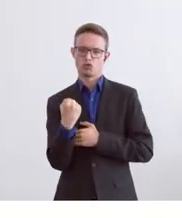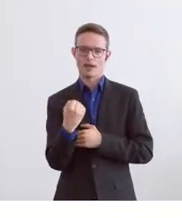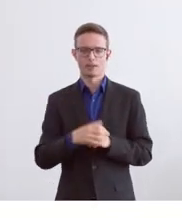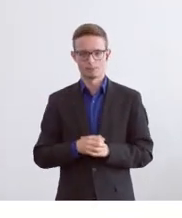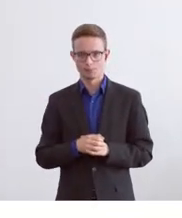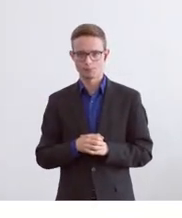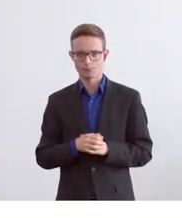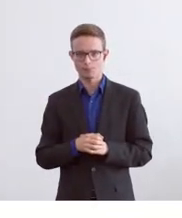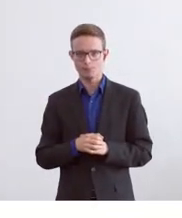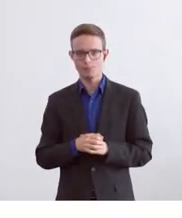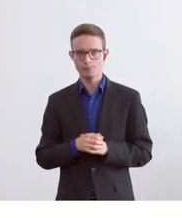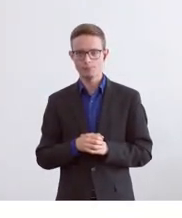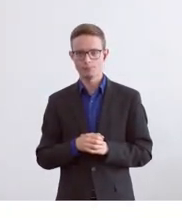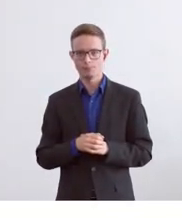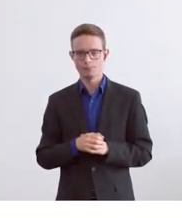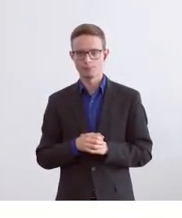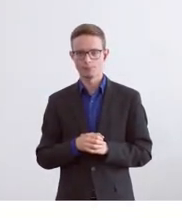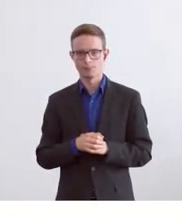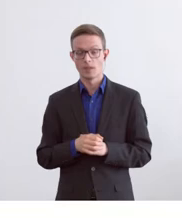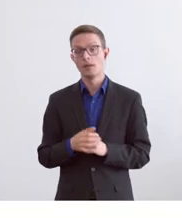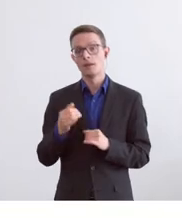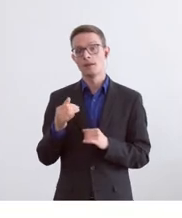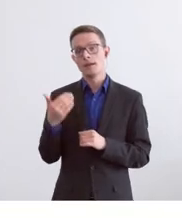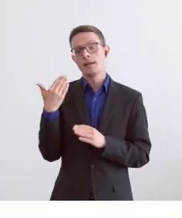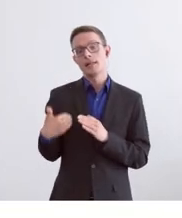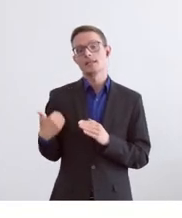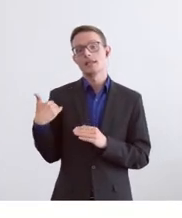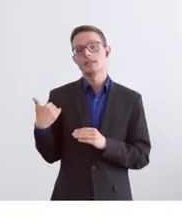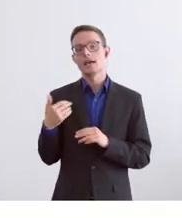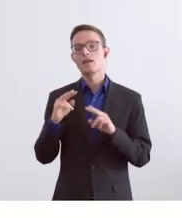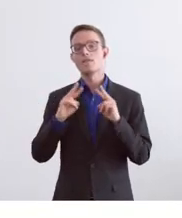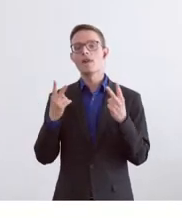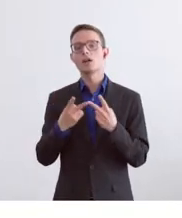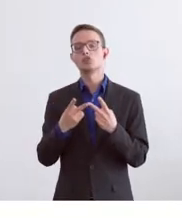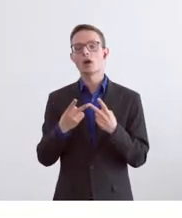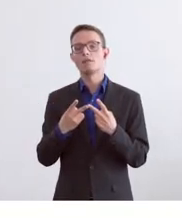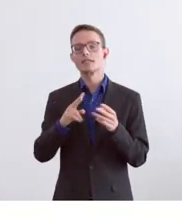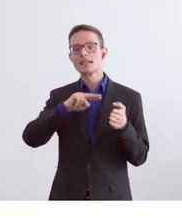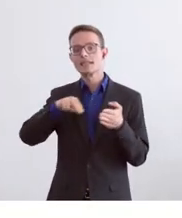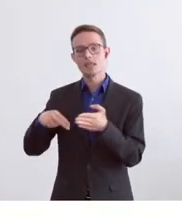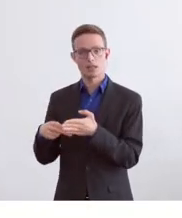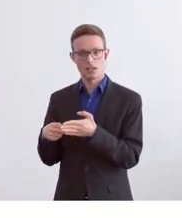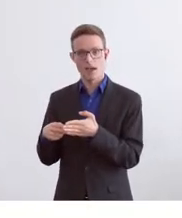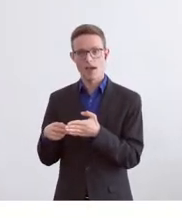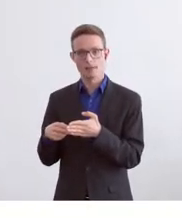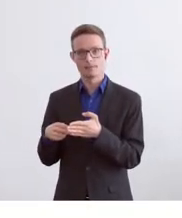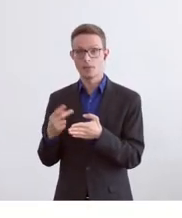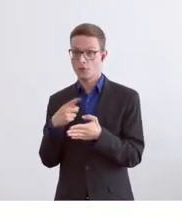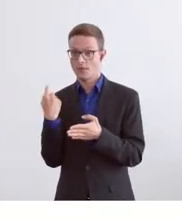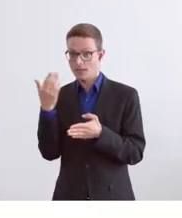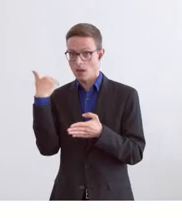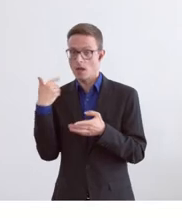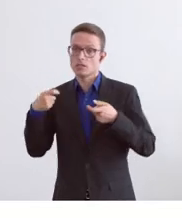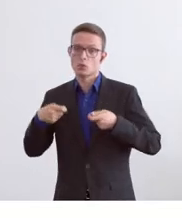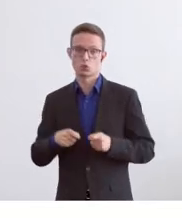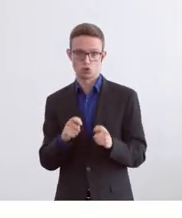Übrigen auch die letzte nationale Vaterschaftsinitiative oder Elterninitiative, Vaterschaftsinitiative unterstützt. Aber da